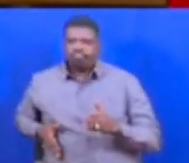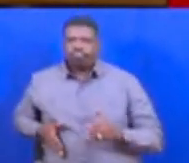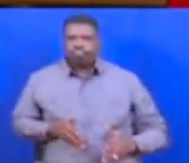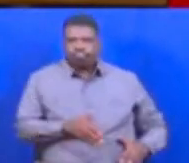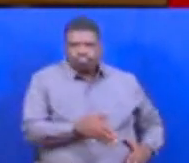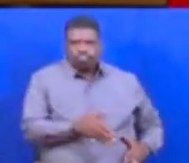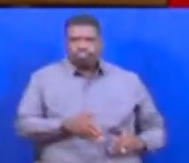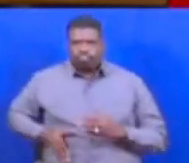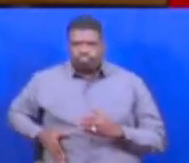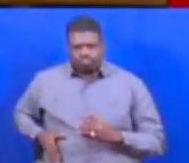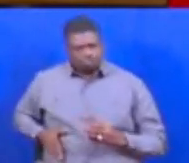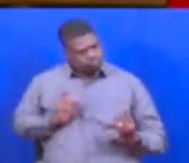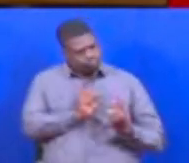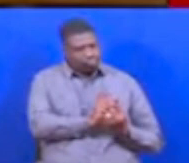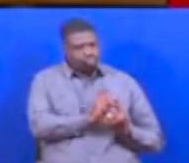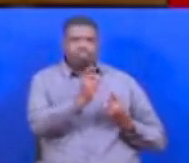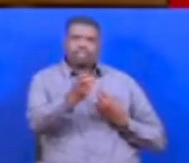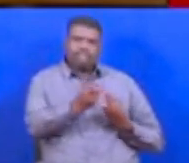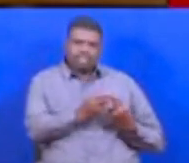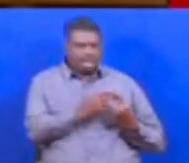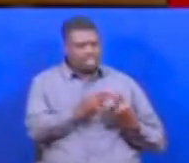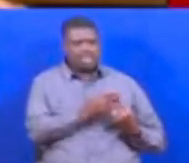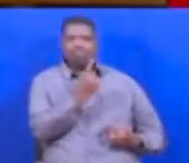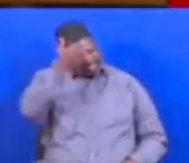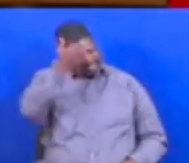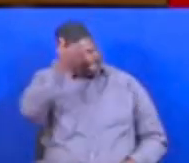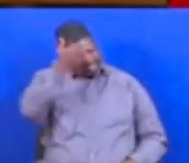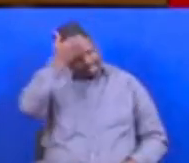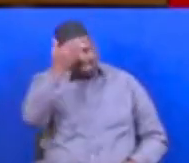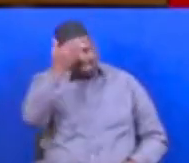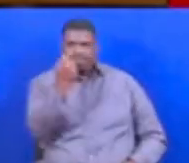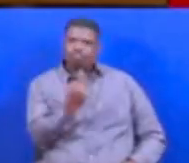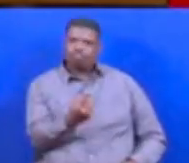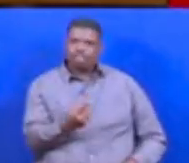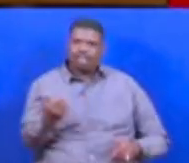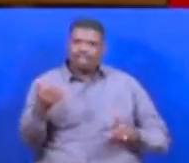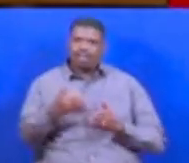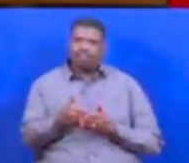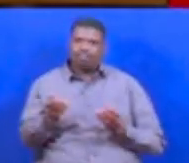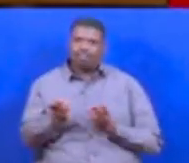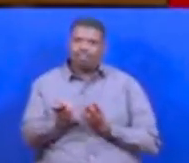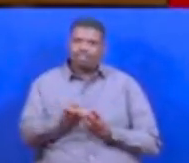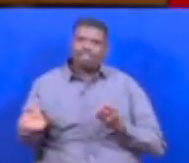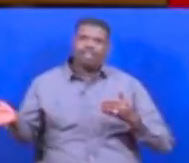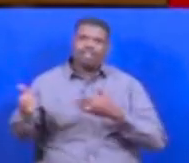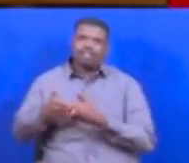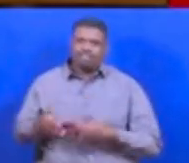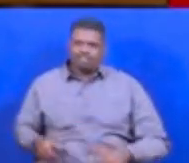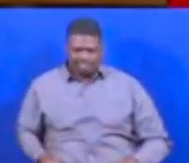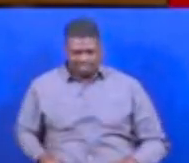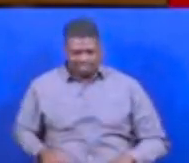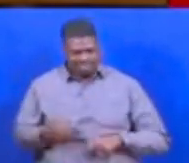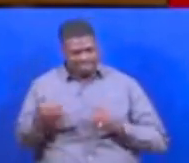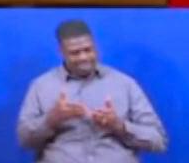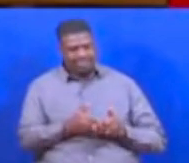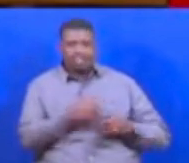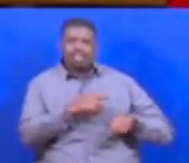Nanesi moja Na anafunga kama duka Laku waki Akifika saanane Anaheza kafunga kaundoka